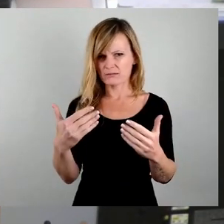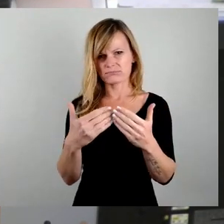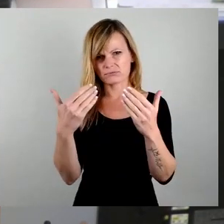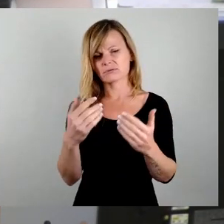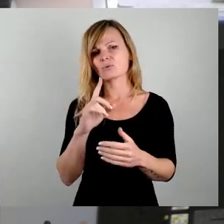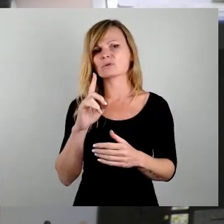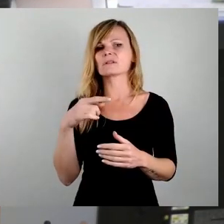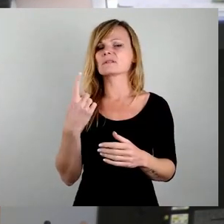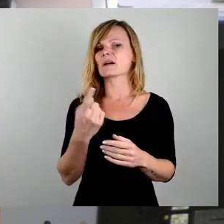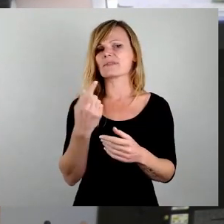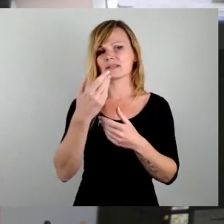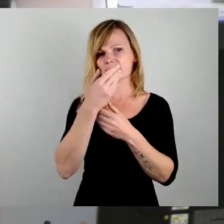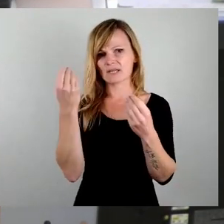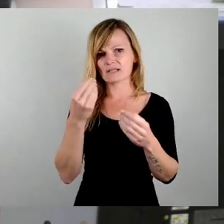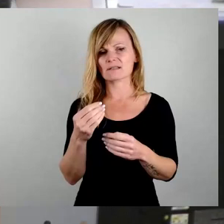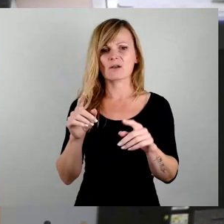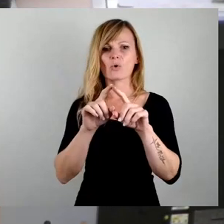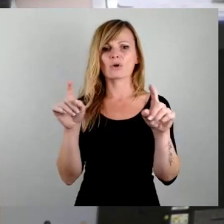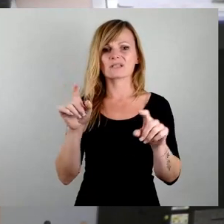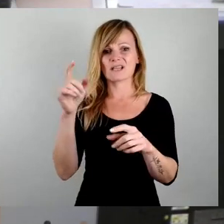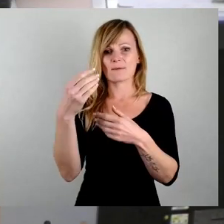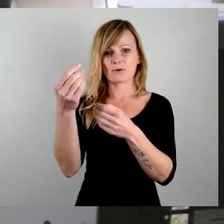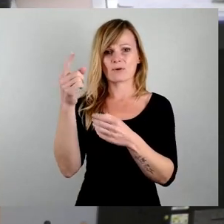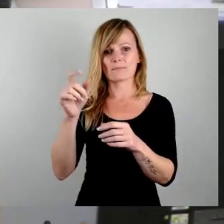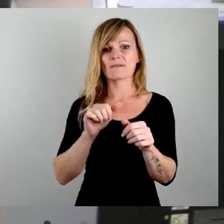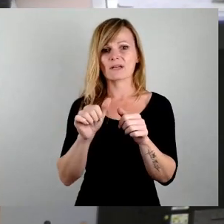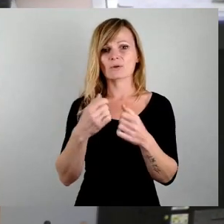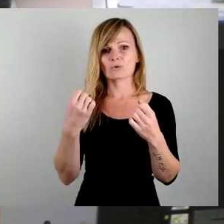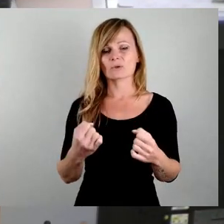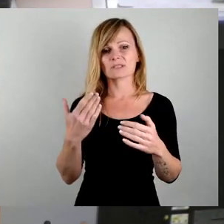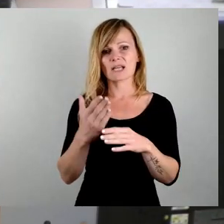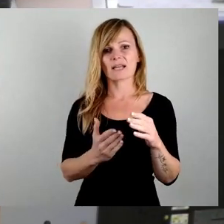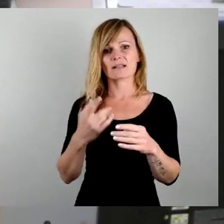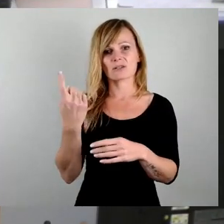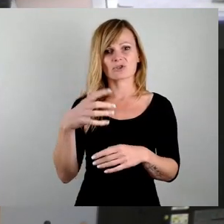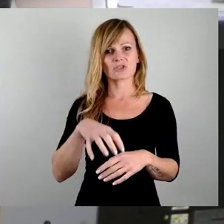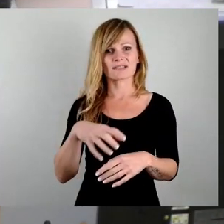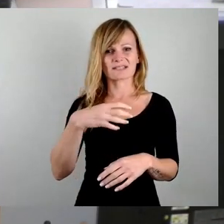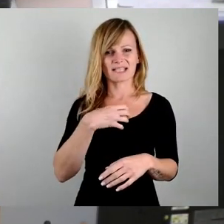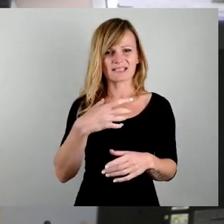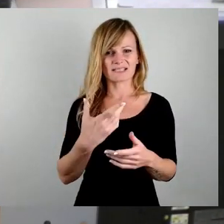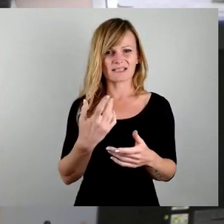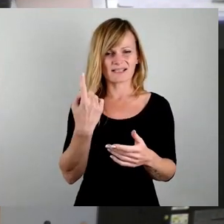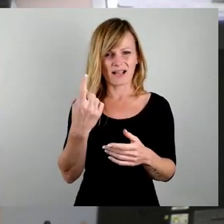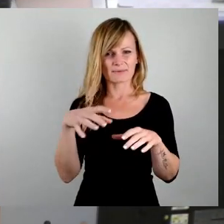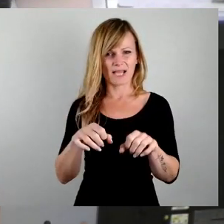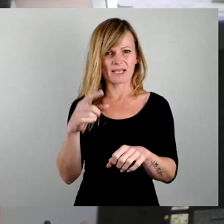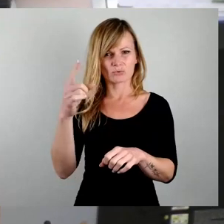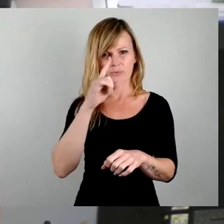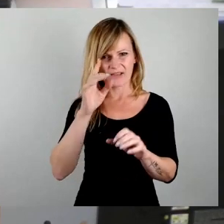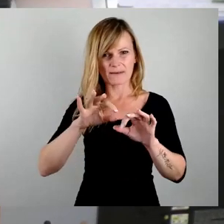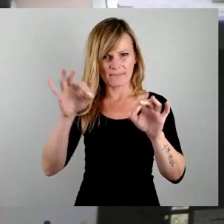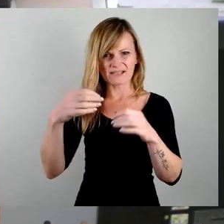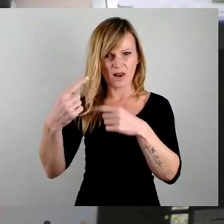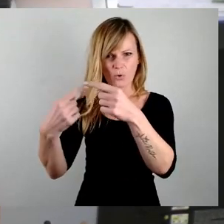kriegt das ein Konzern, der zu fast zum größten Teil der Stadt Dresden selber gehört. Das heißt, wenn es dann doch besser läuft, landet es dann auch